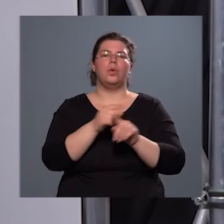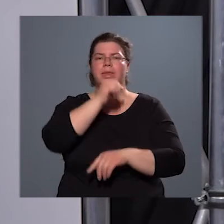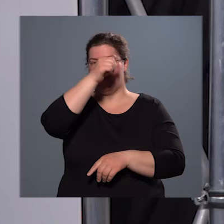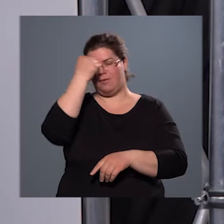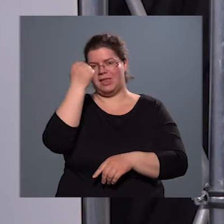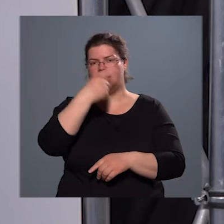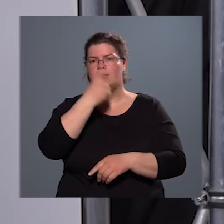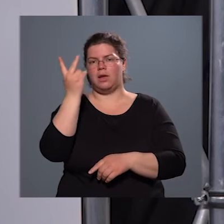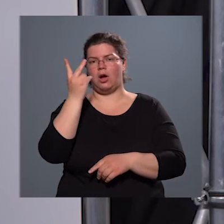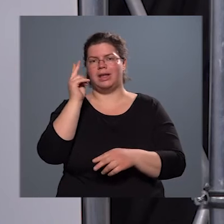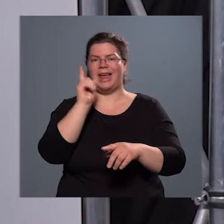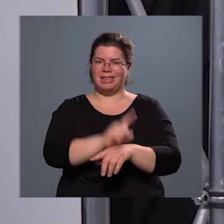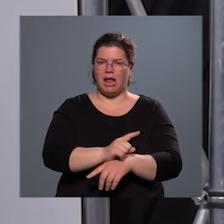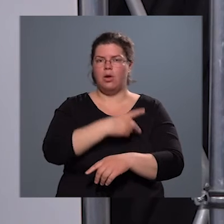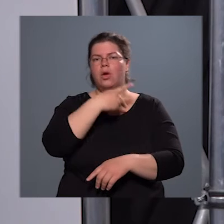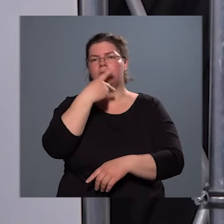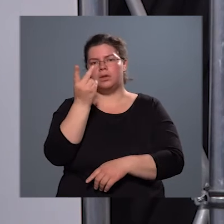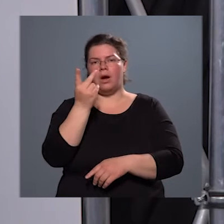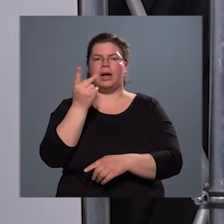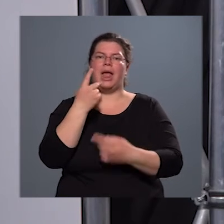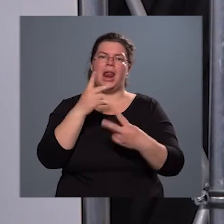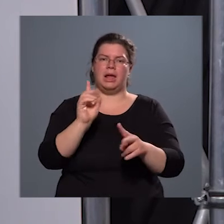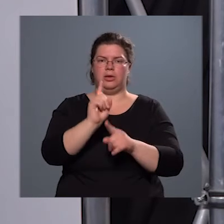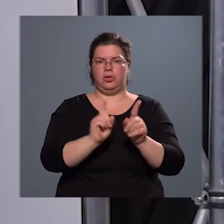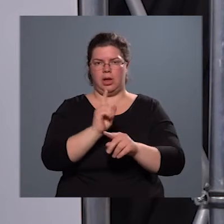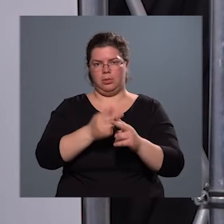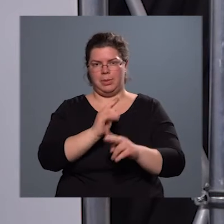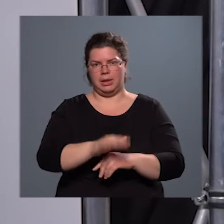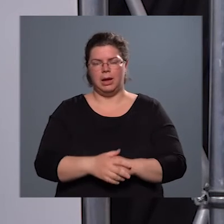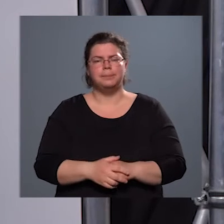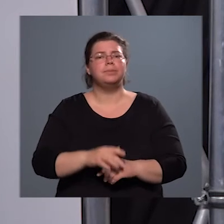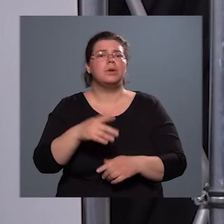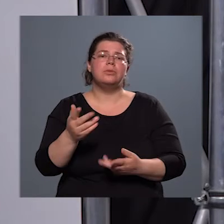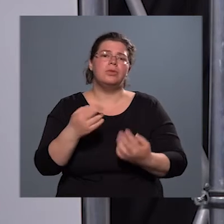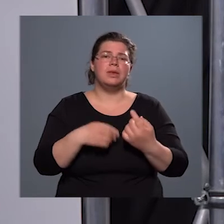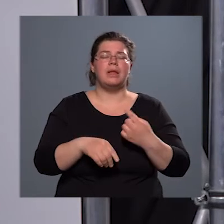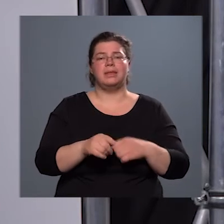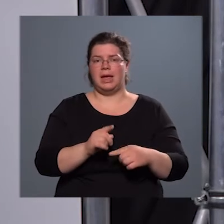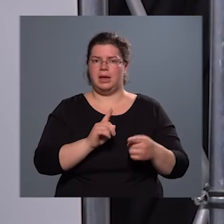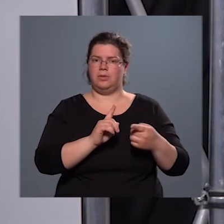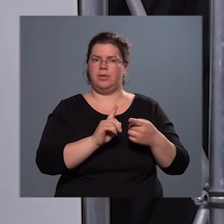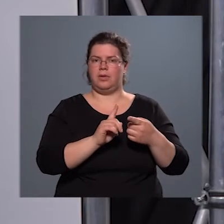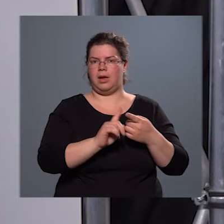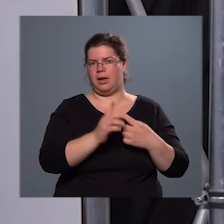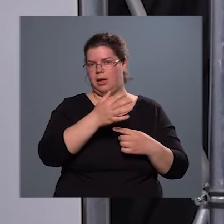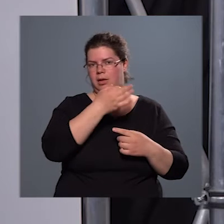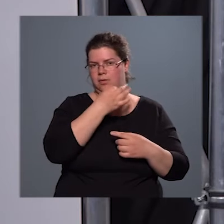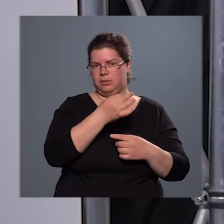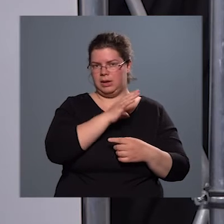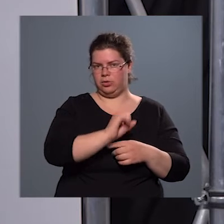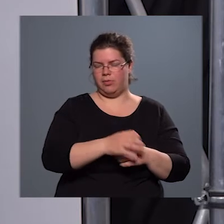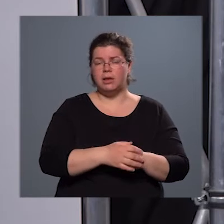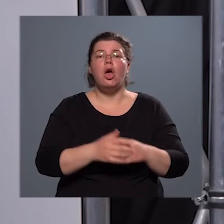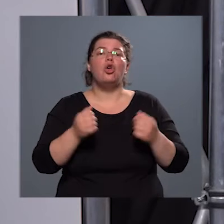szakrendelői járóbeteg szakellátást, tehát ilyen, ha visszatérve, nagyon röviden a kérdésére válaszolva, szoros a